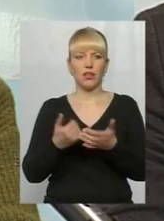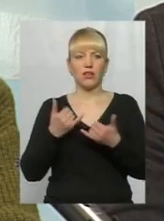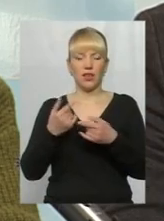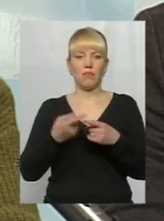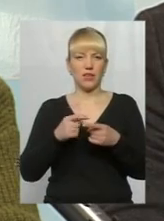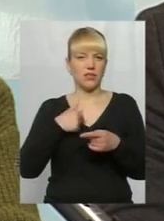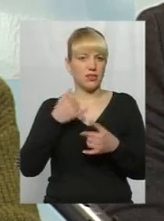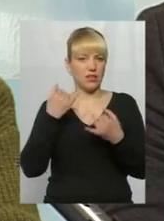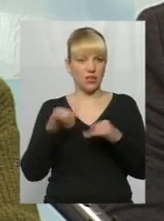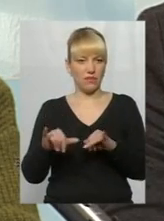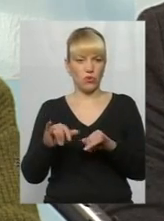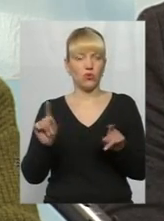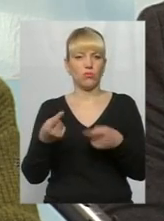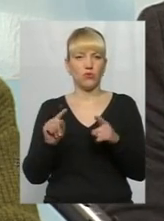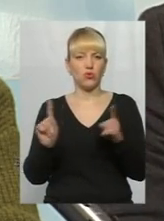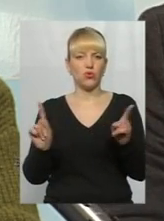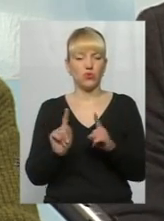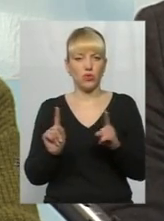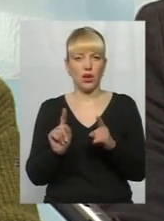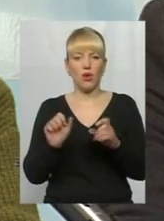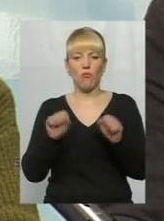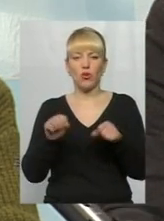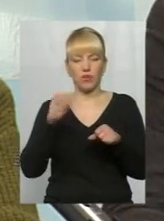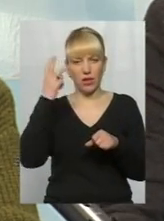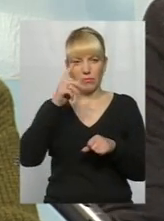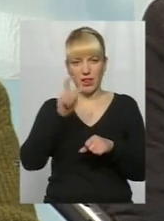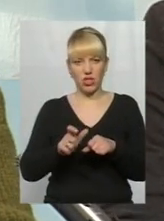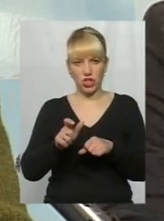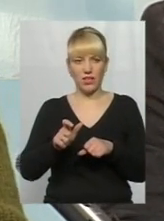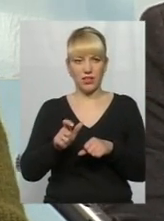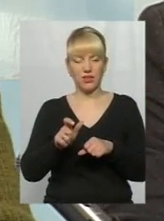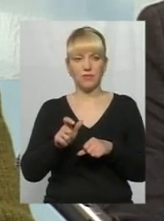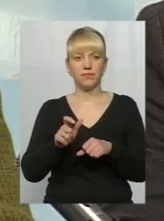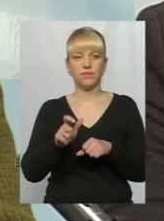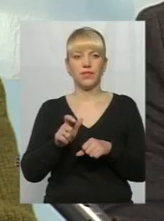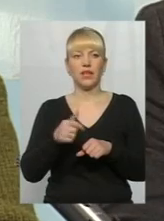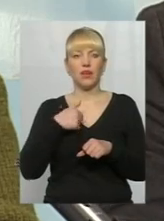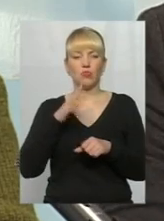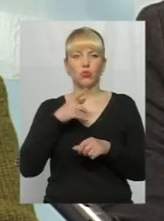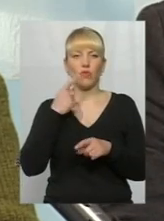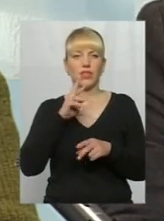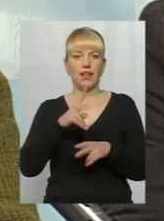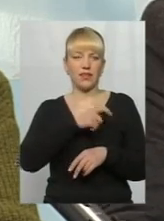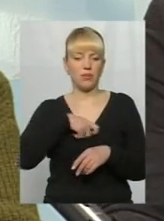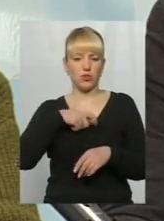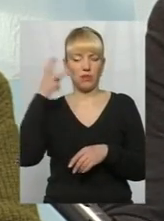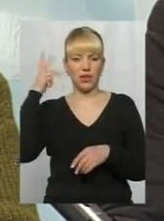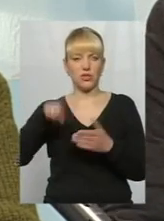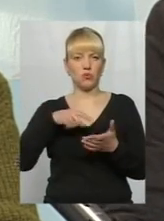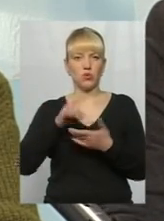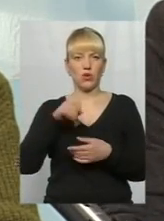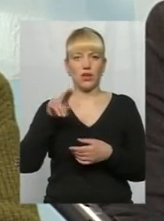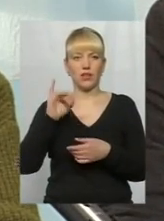трошки дивно, тому що можливість хмельничанина, я буду говорити як депутат Хмельницької міської ради, є достатня, щоб